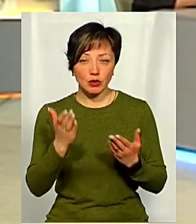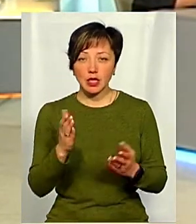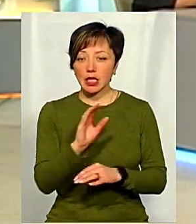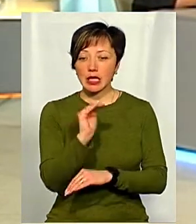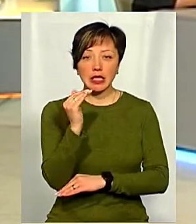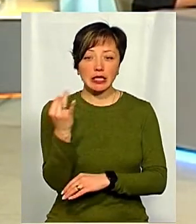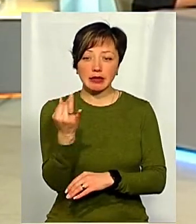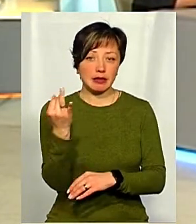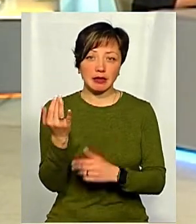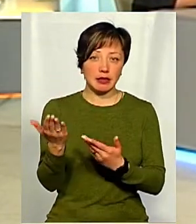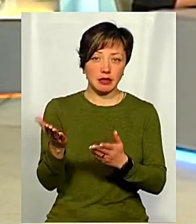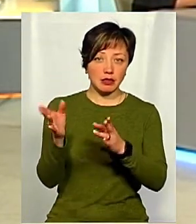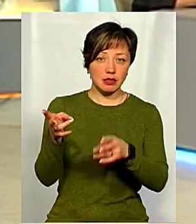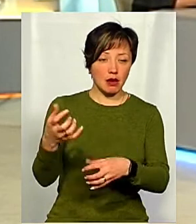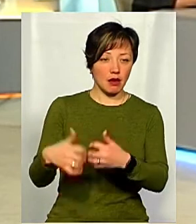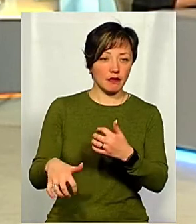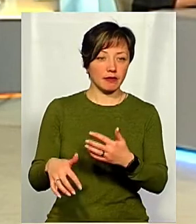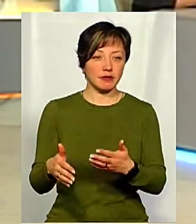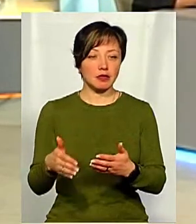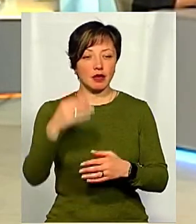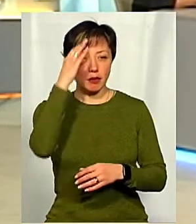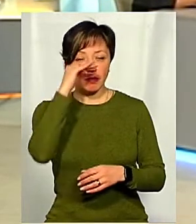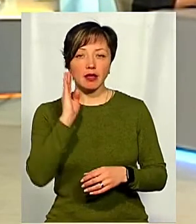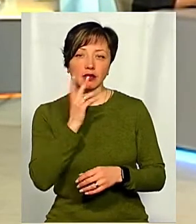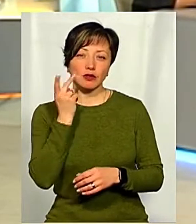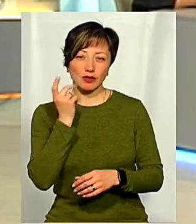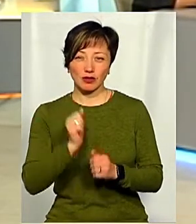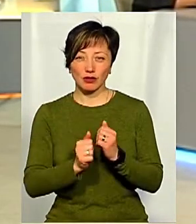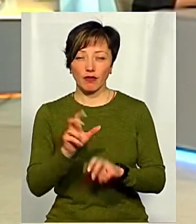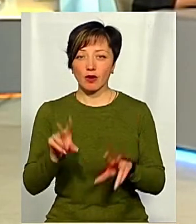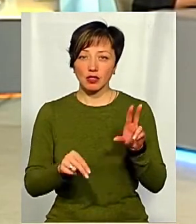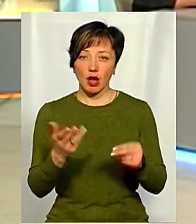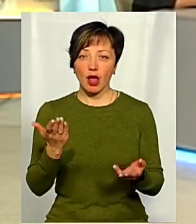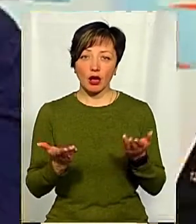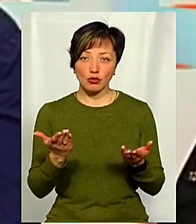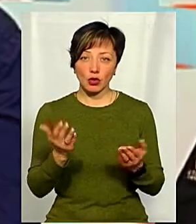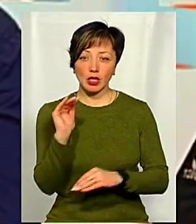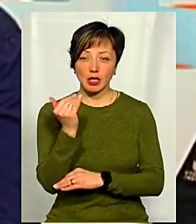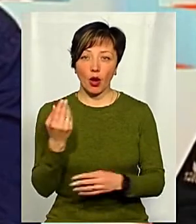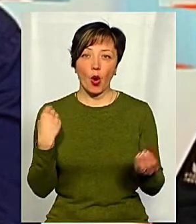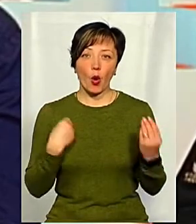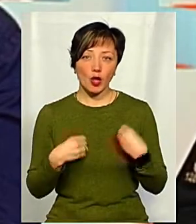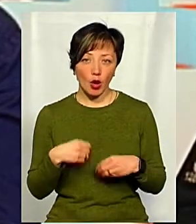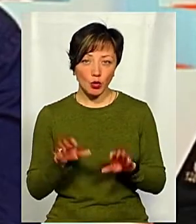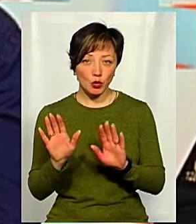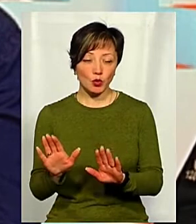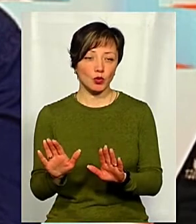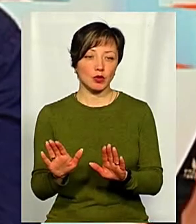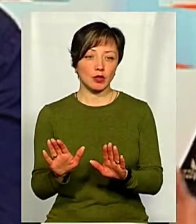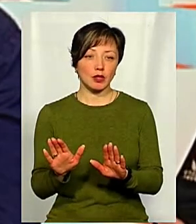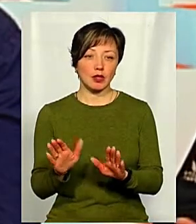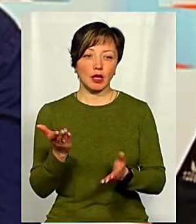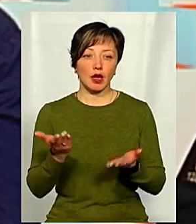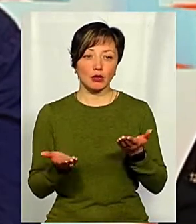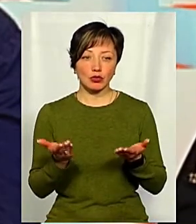дитиною ніхто не цікавиться. Батьки зачасту вважають, якщо вони дитину одягнули, якщо